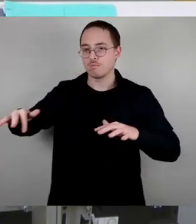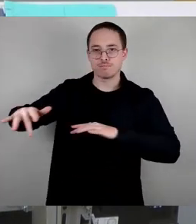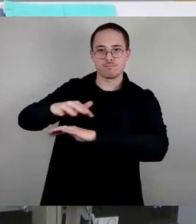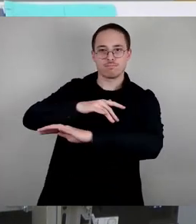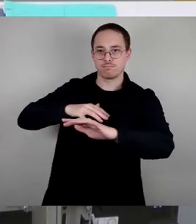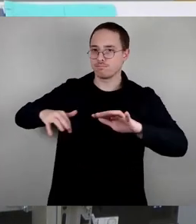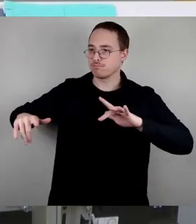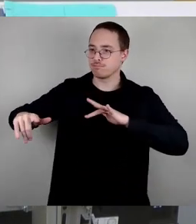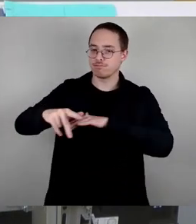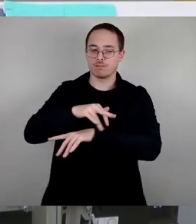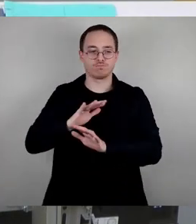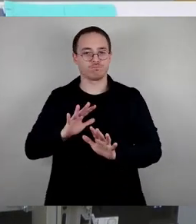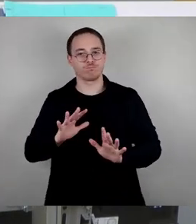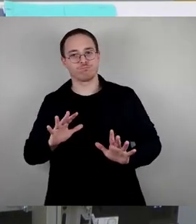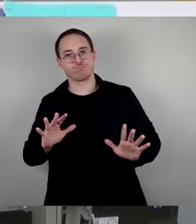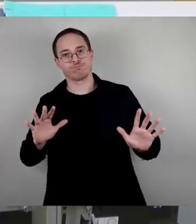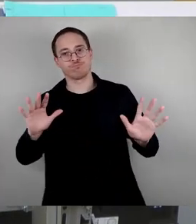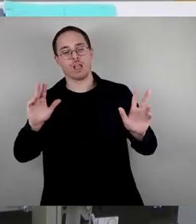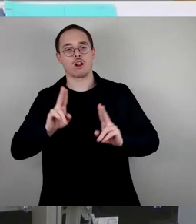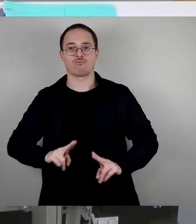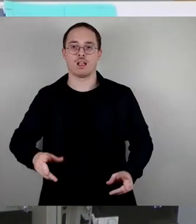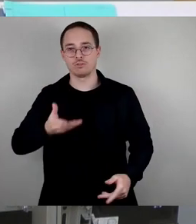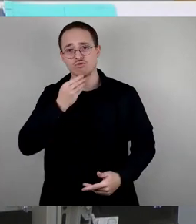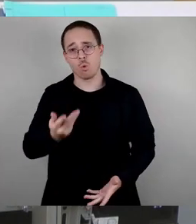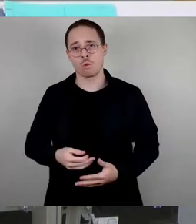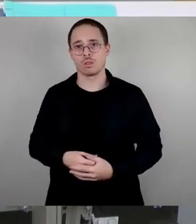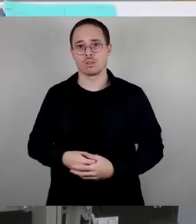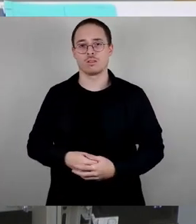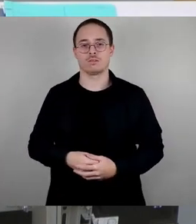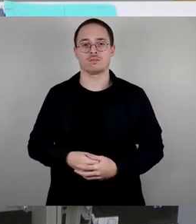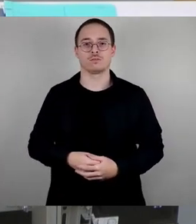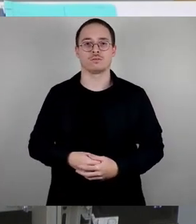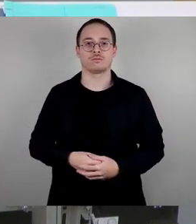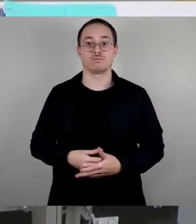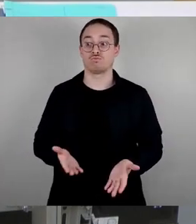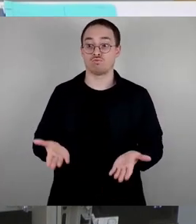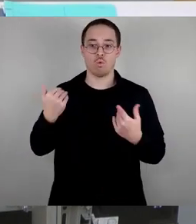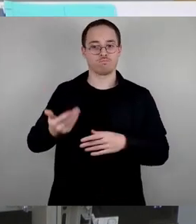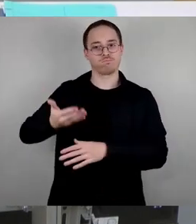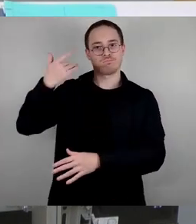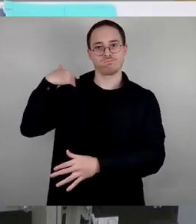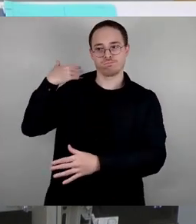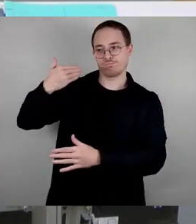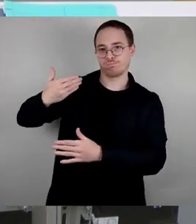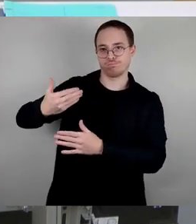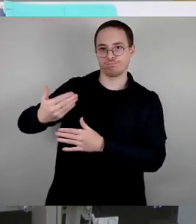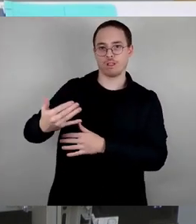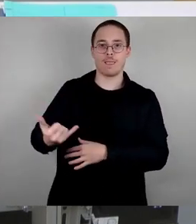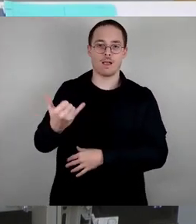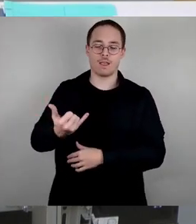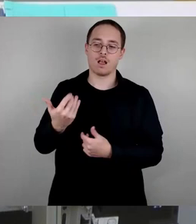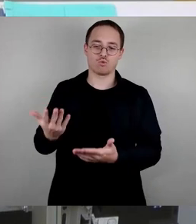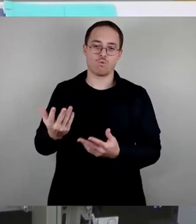Dass dieses Thema in den vergangenen Jahren im Stadtrat immer wieder präsent war, das geht vor allem auf verschiedene Initiativen der SPD-Fraktion zurück.